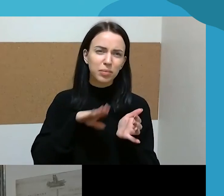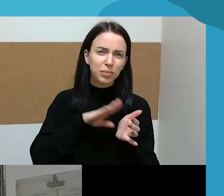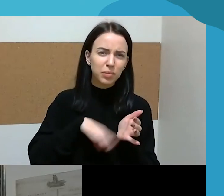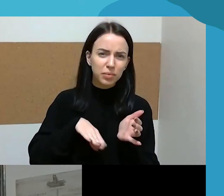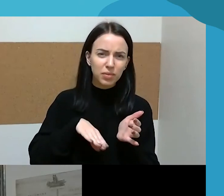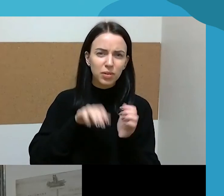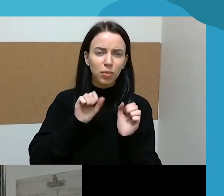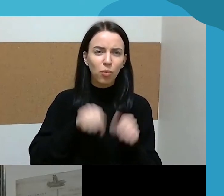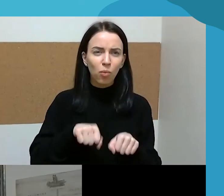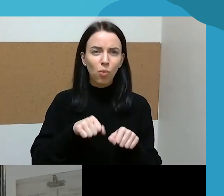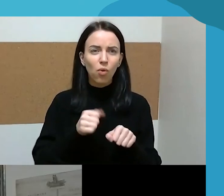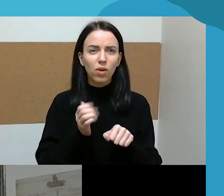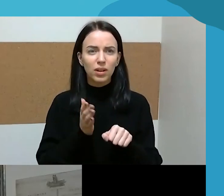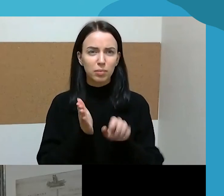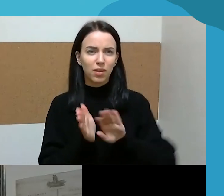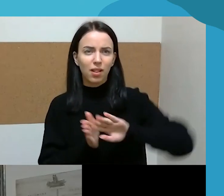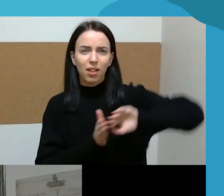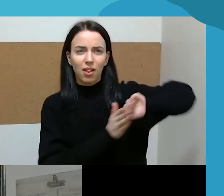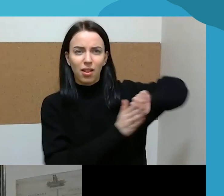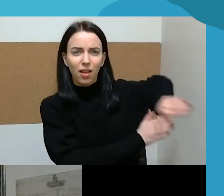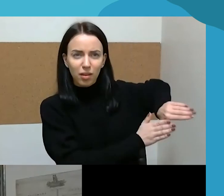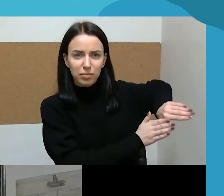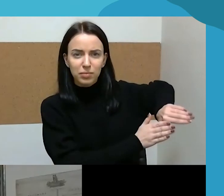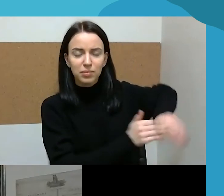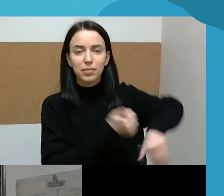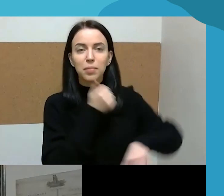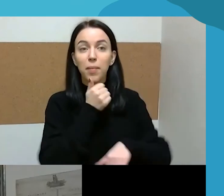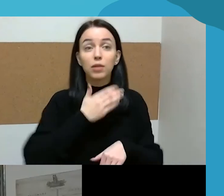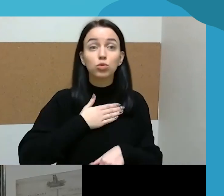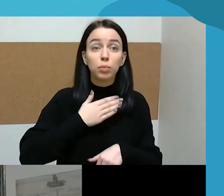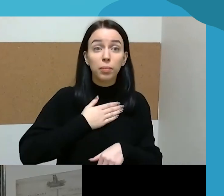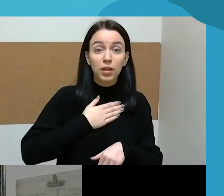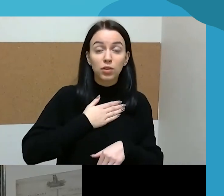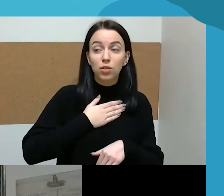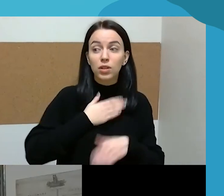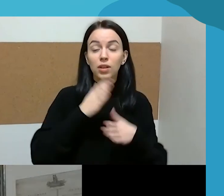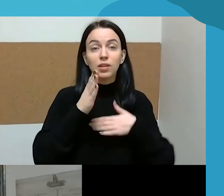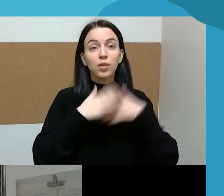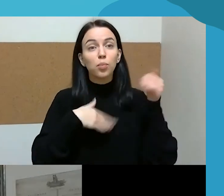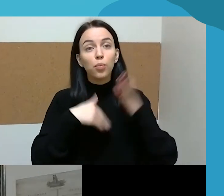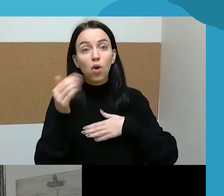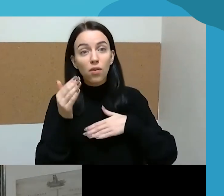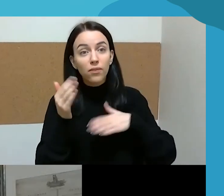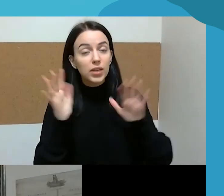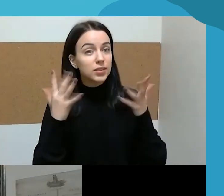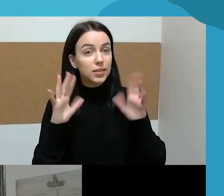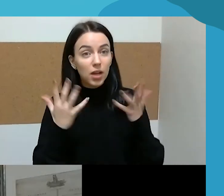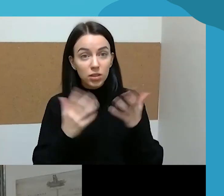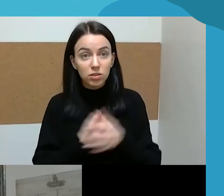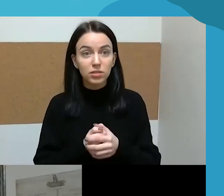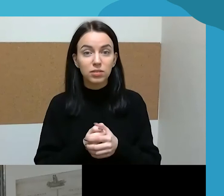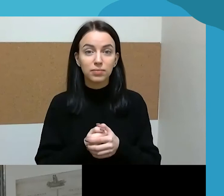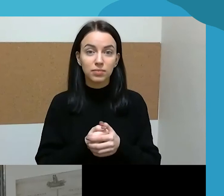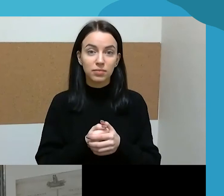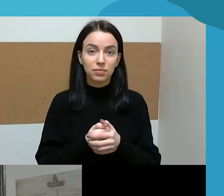kažkur pastumtai šona, ar tai būtų mano kažkokie tai profesiniai iššūkiai, ar ten mano darbdavo kažkokios